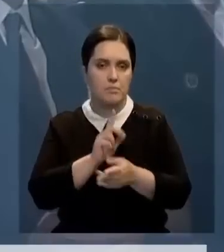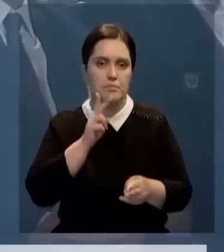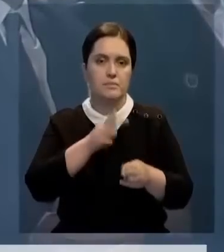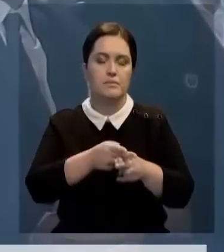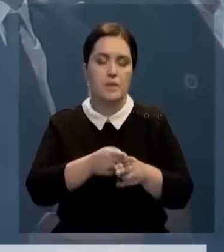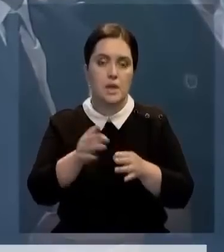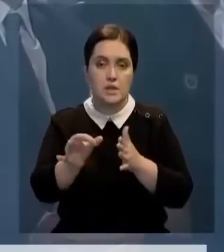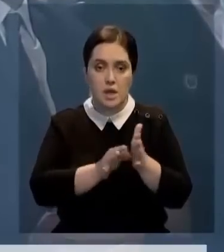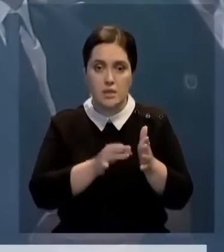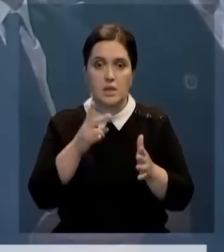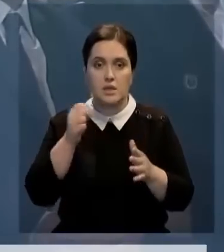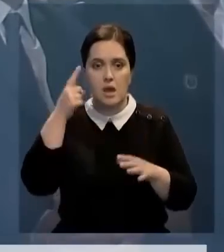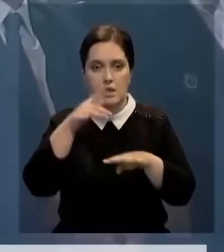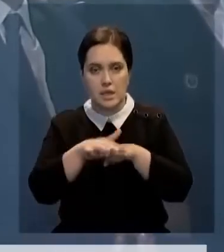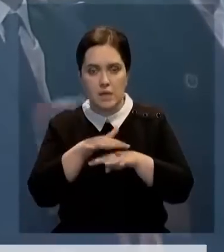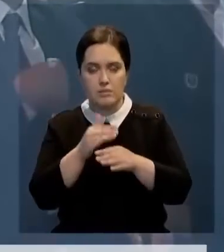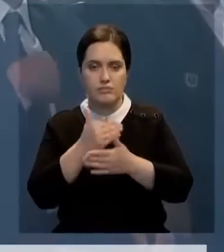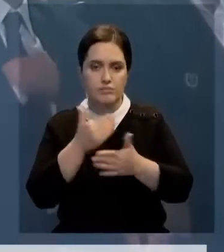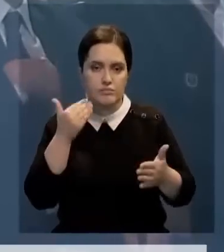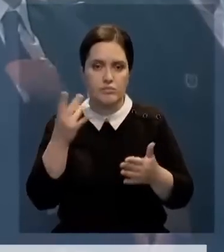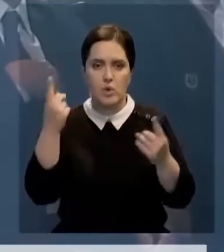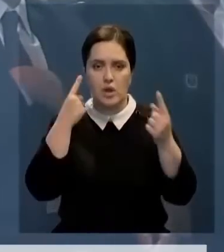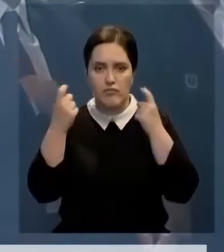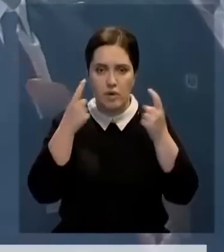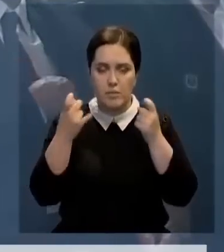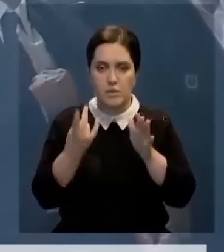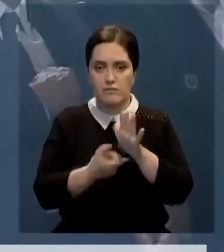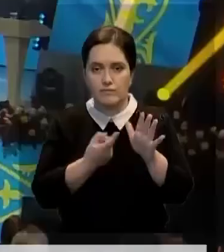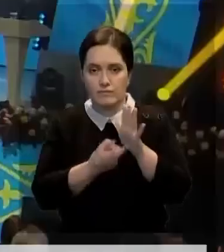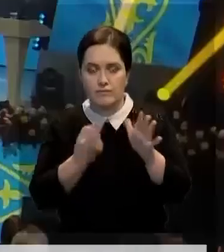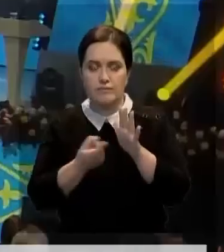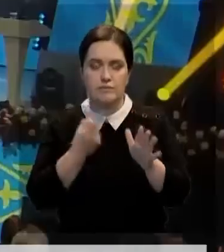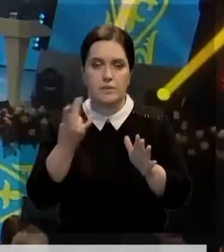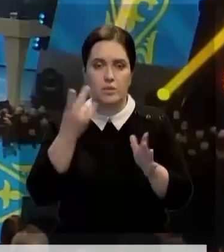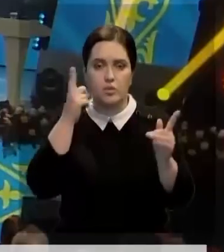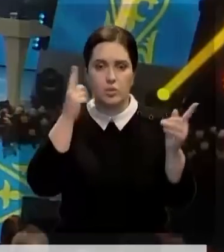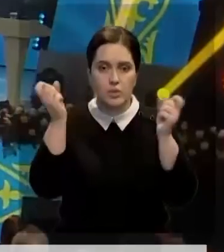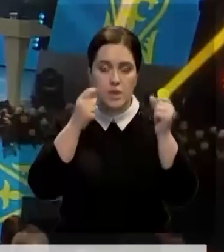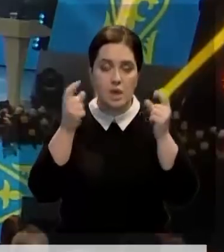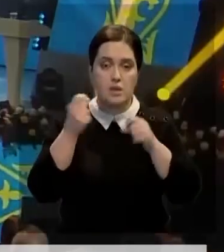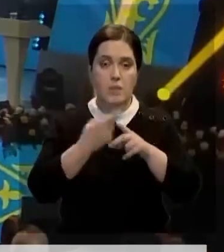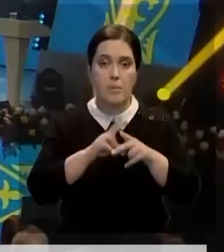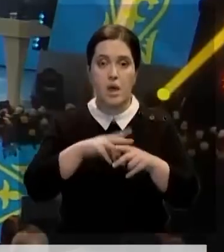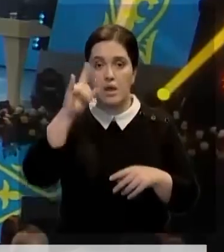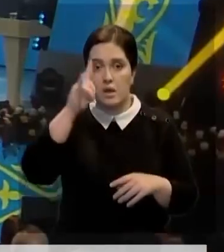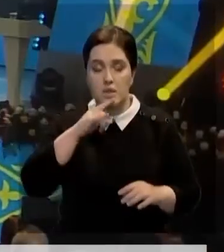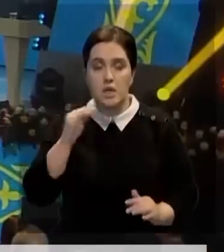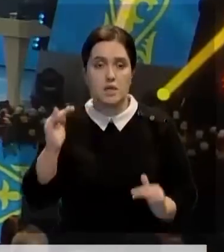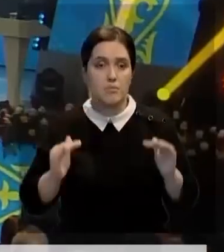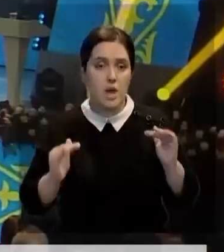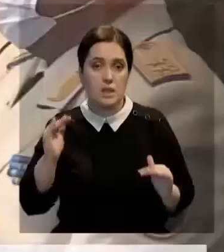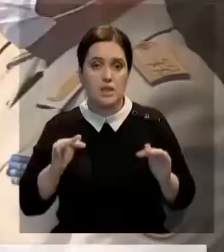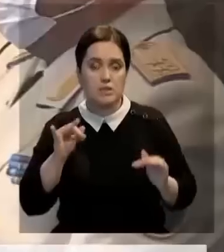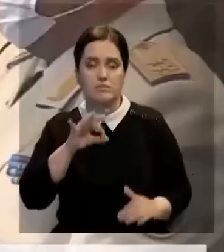делая упор на аналитическую информационную разведывательную работу. Казахстан проводит сбалансированную и